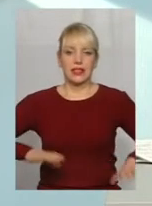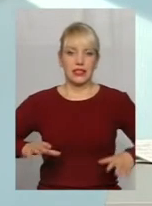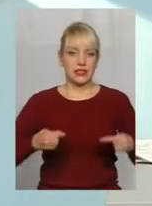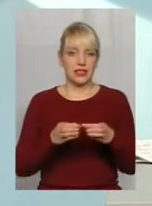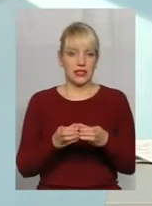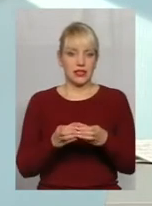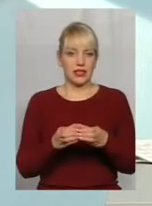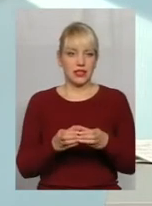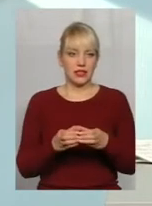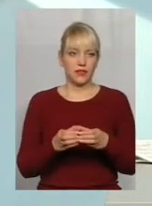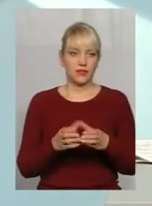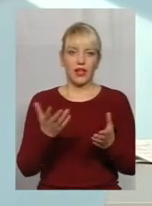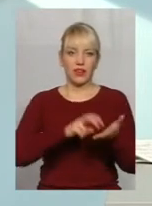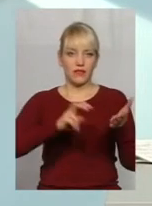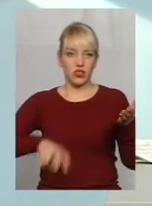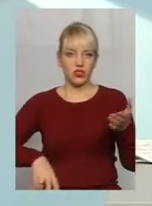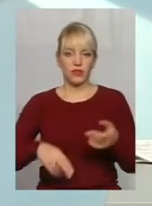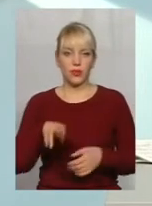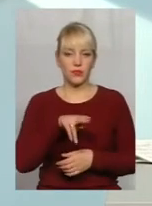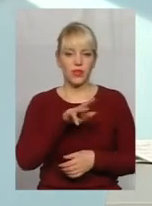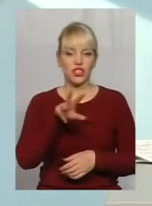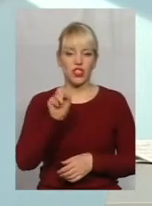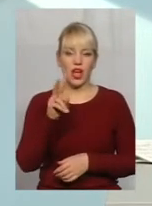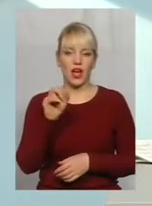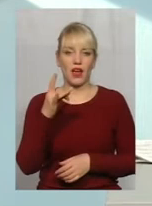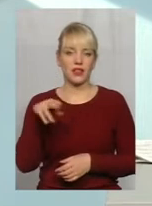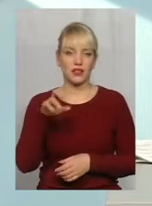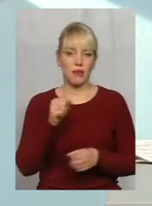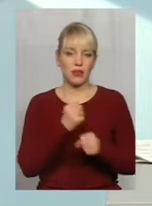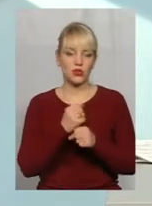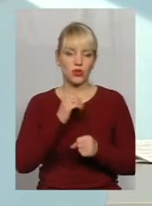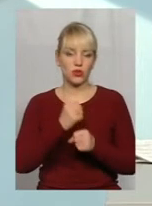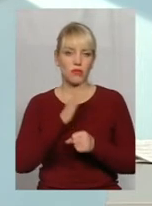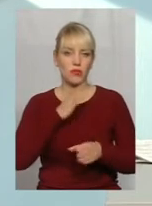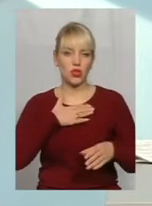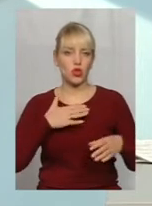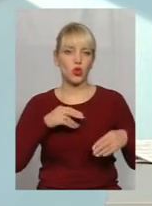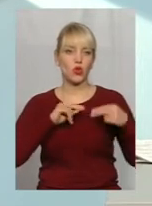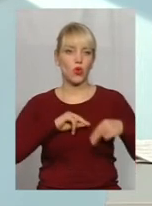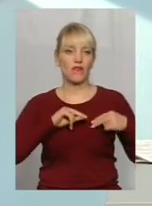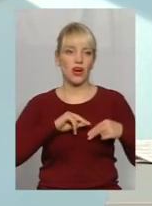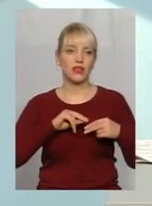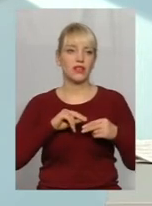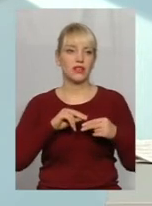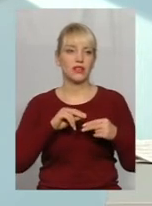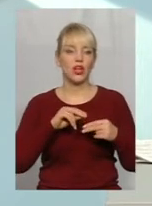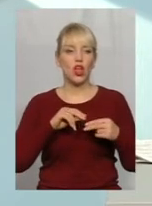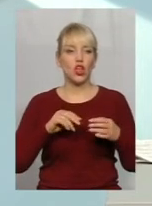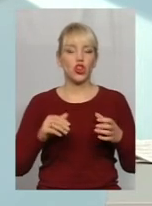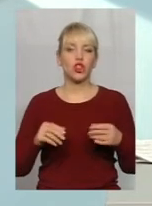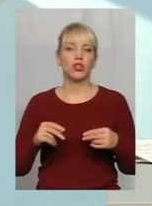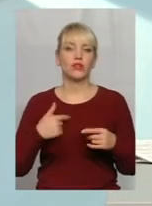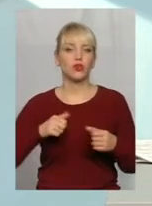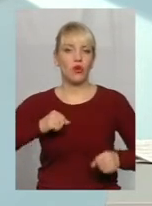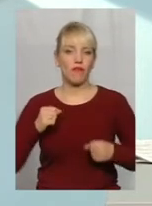який вийшов. Навіть в Джакарті мій товариш працює, в нас зараз ми закупили на стадіон устаткування, він заслужений